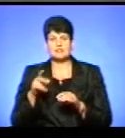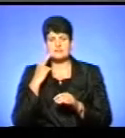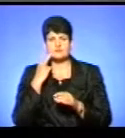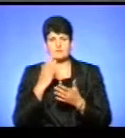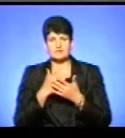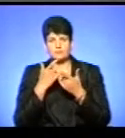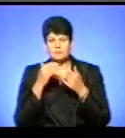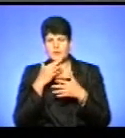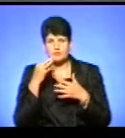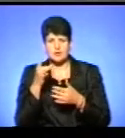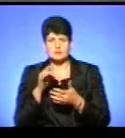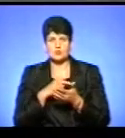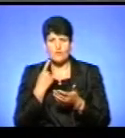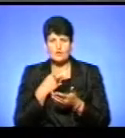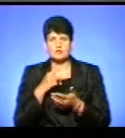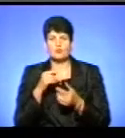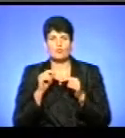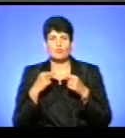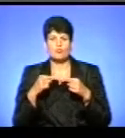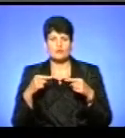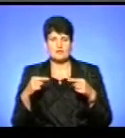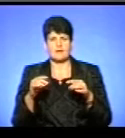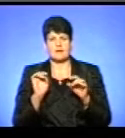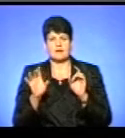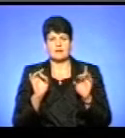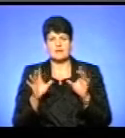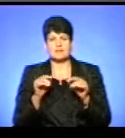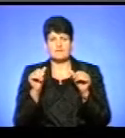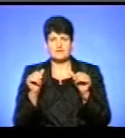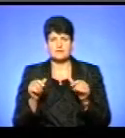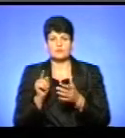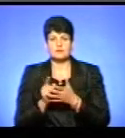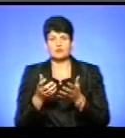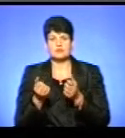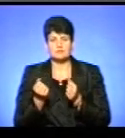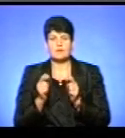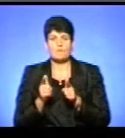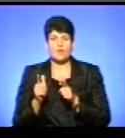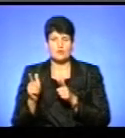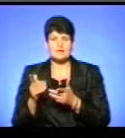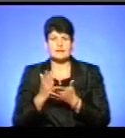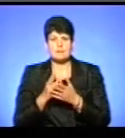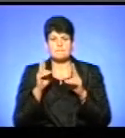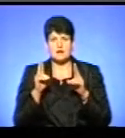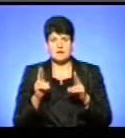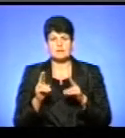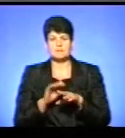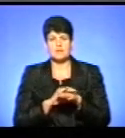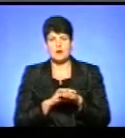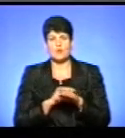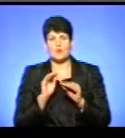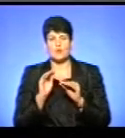неодноразово це говорили, що будь-яка рекламна вивіська, рекламна конструкція повинна отримати погодження. Є правила благоустрою, законодавство України, яке